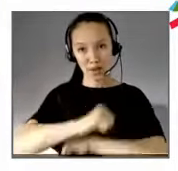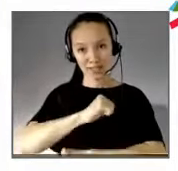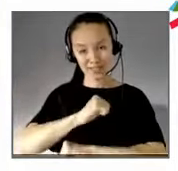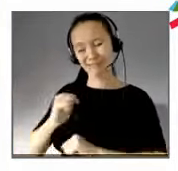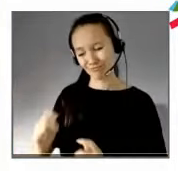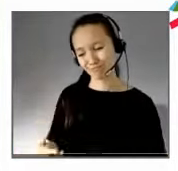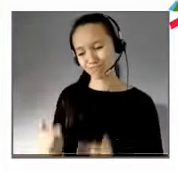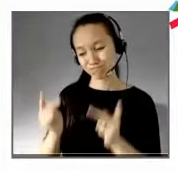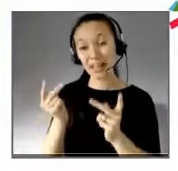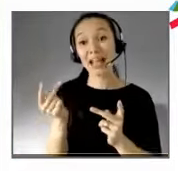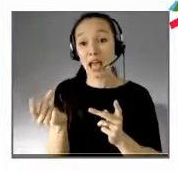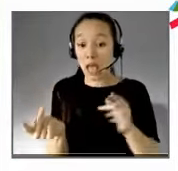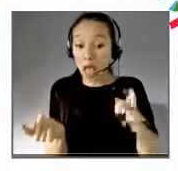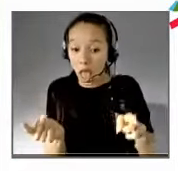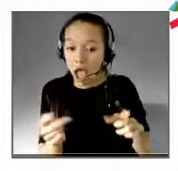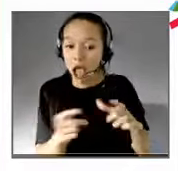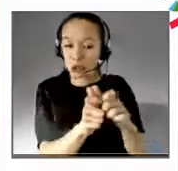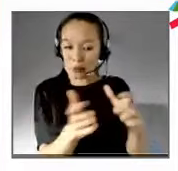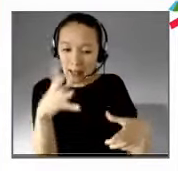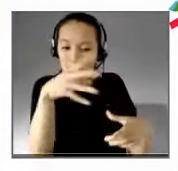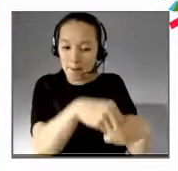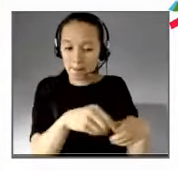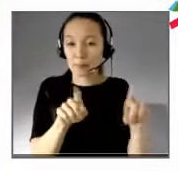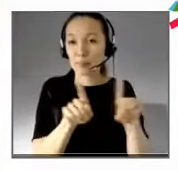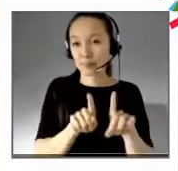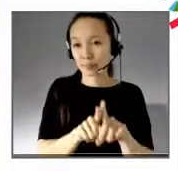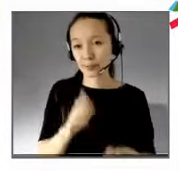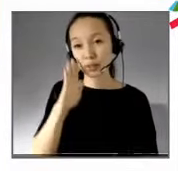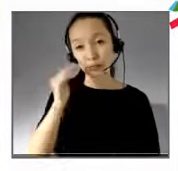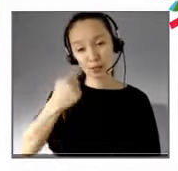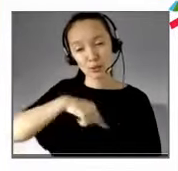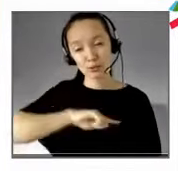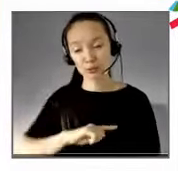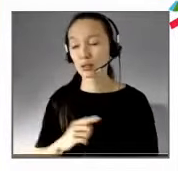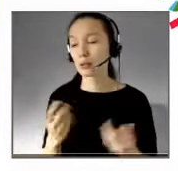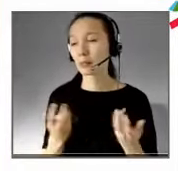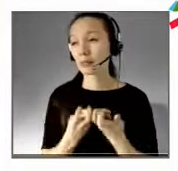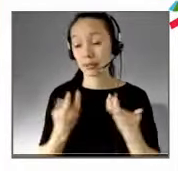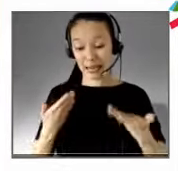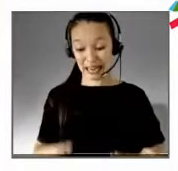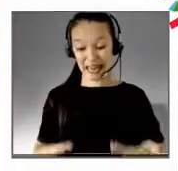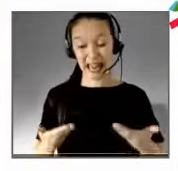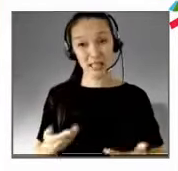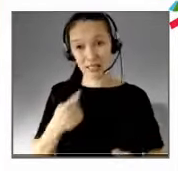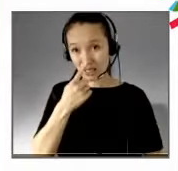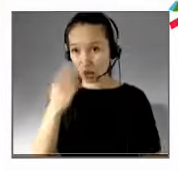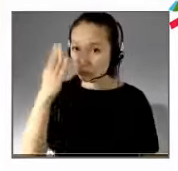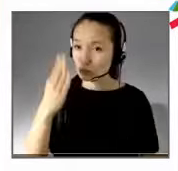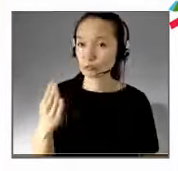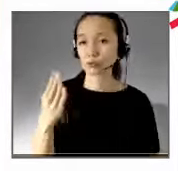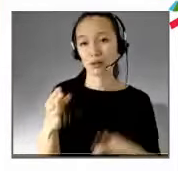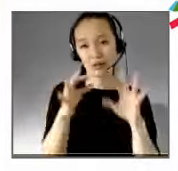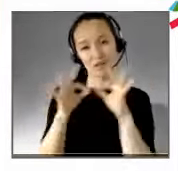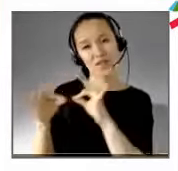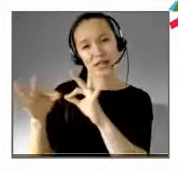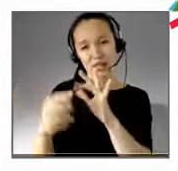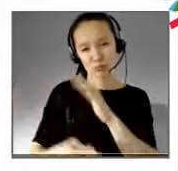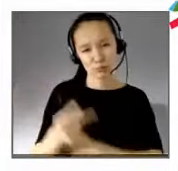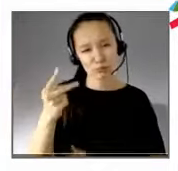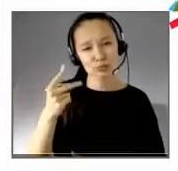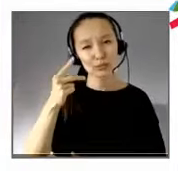C'est pourquoi on aurait justement davantage besoin, particulièrement en ce moment, de plus de fraternité en entreprise.